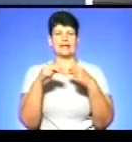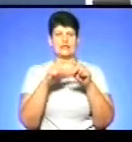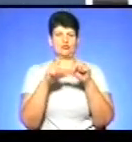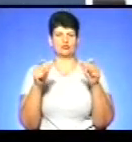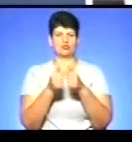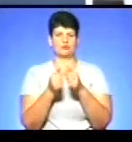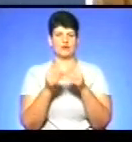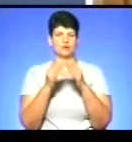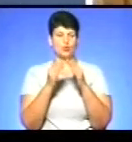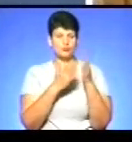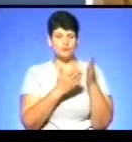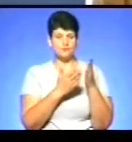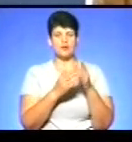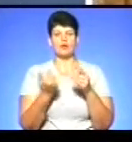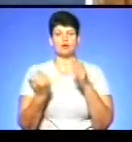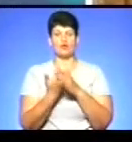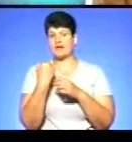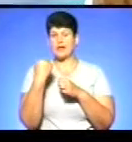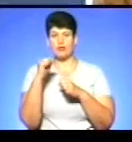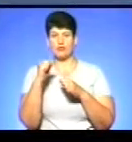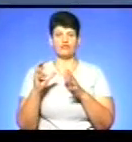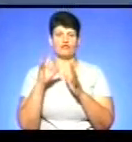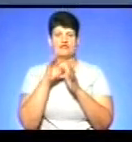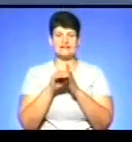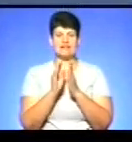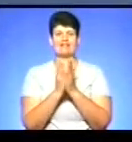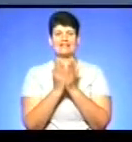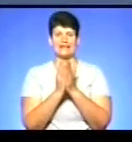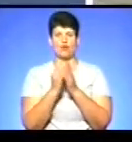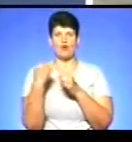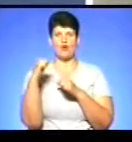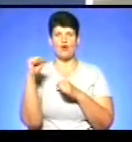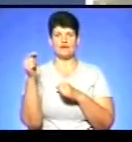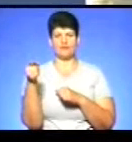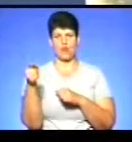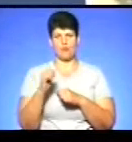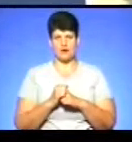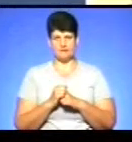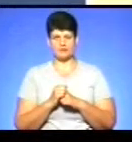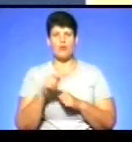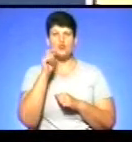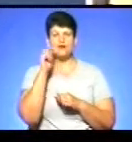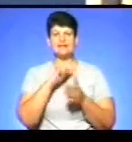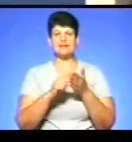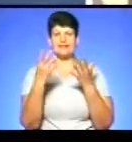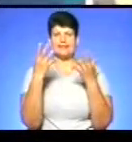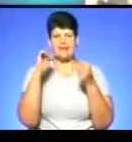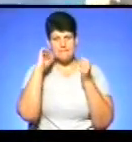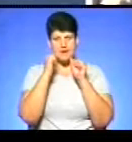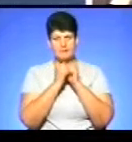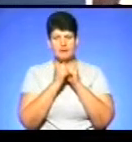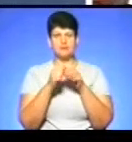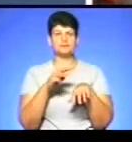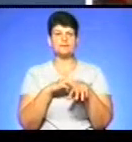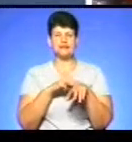Новий рекорд сьогодні внесли до книги рекордів Тернополя. В Україні відзначають День пам'яті правоохоронців,